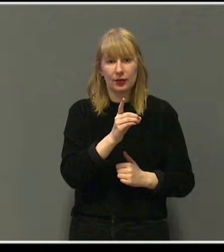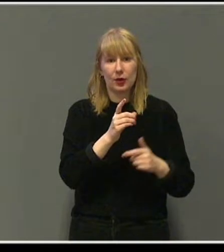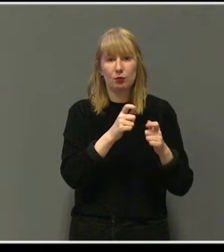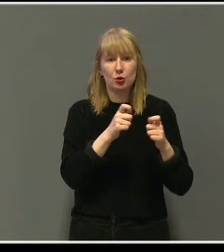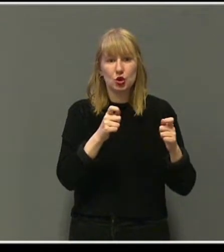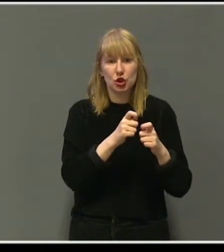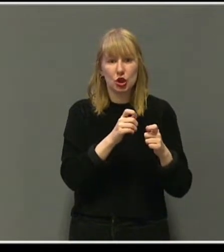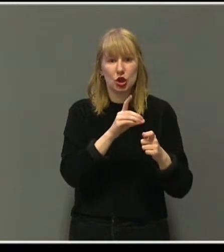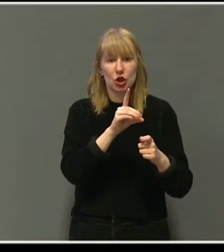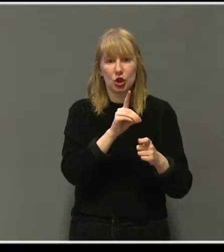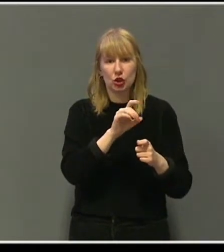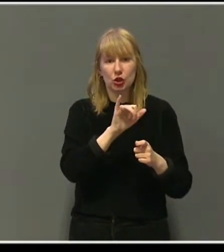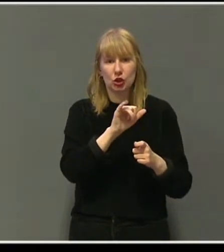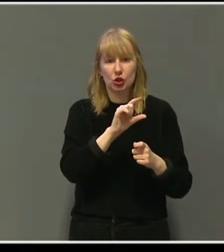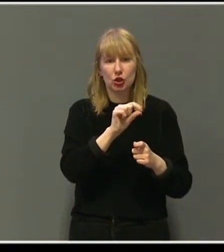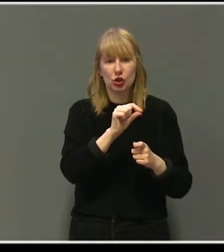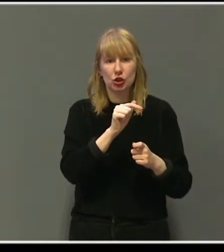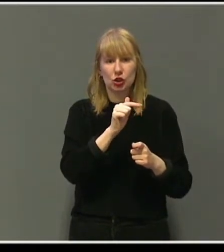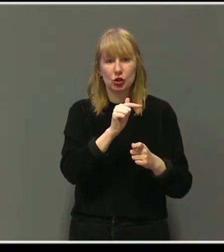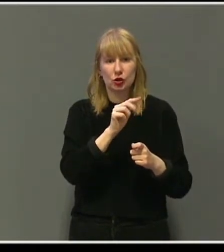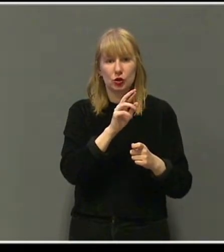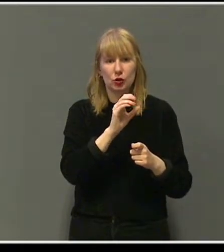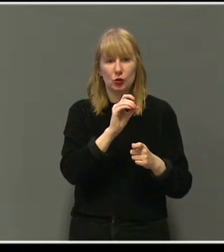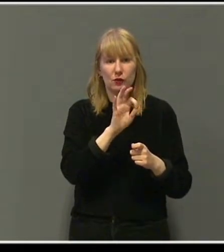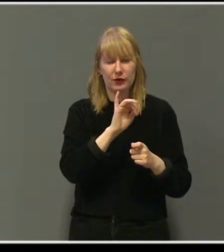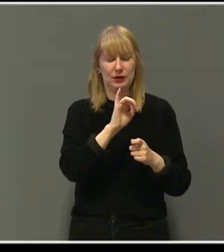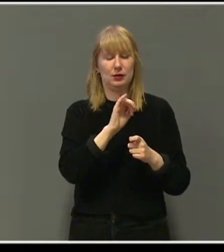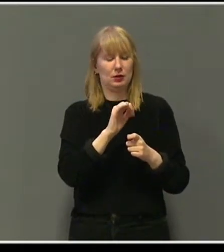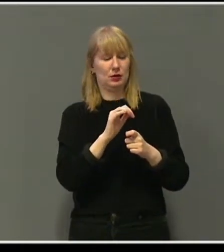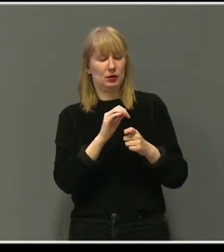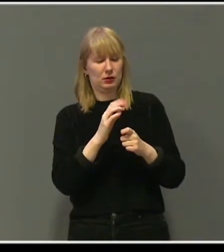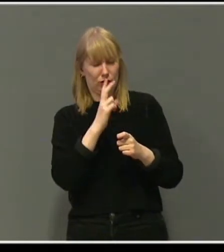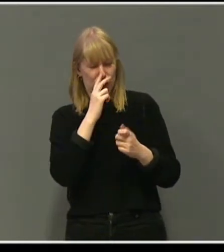Han så på oss. Det var første gang vi hadde hørt det navnet.